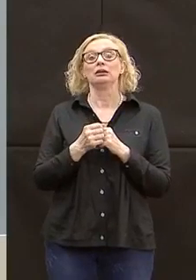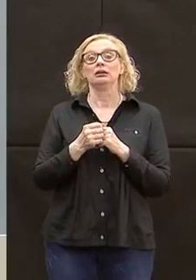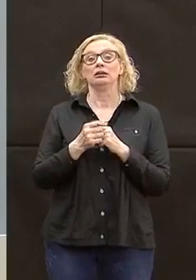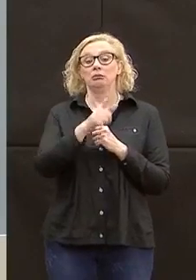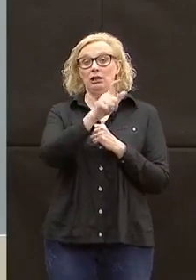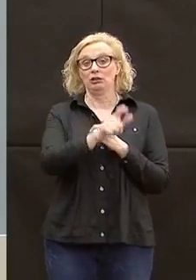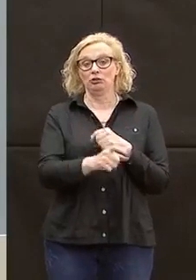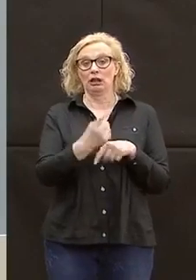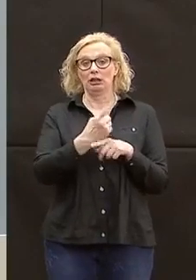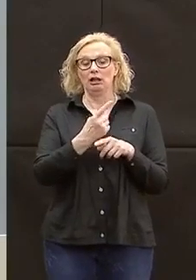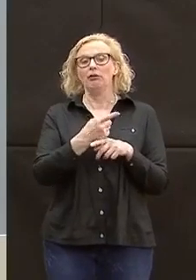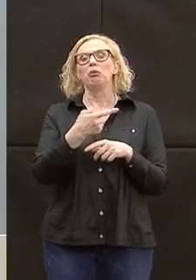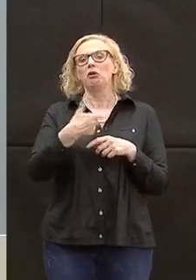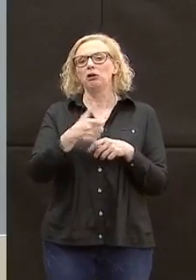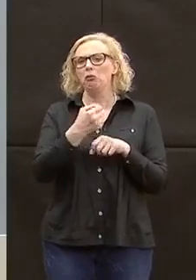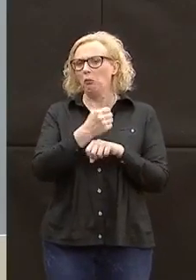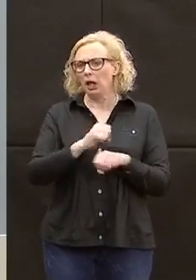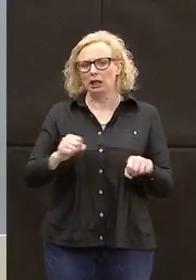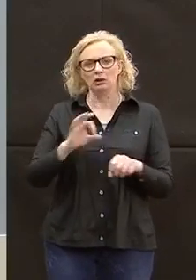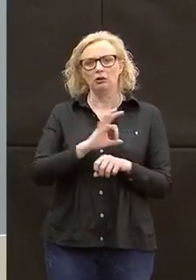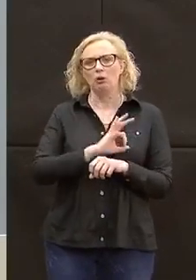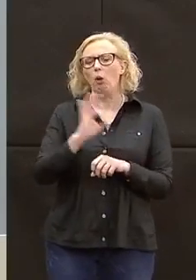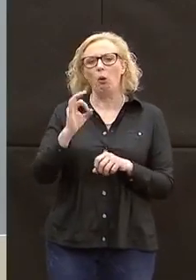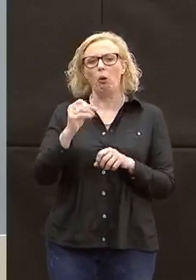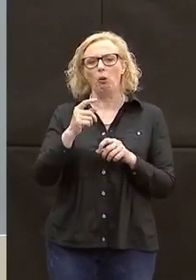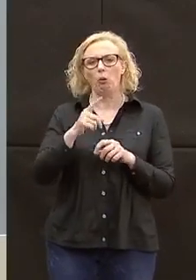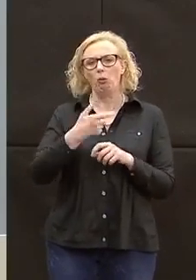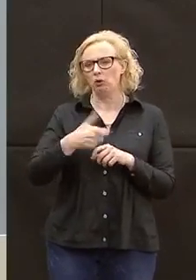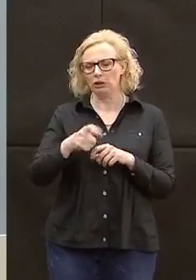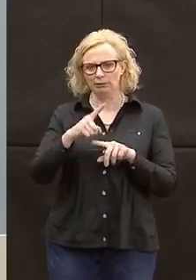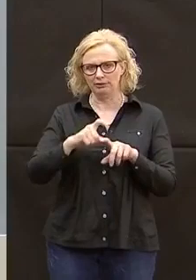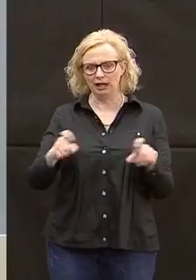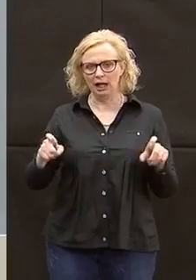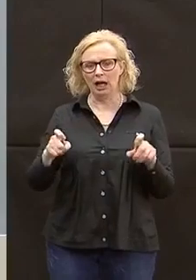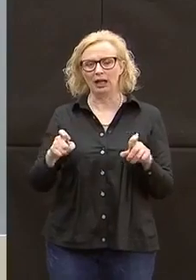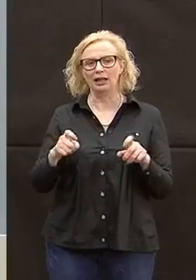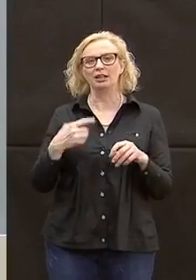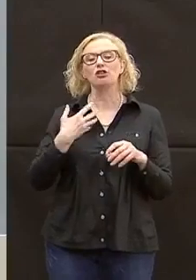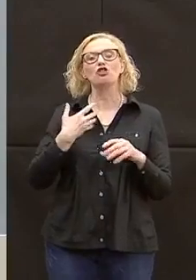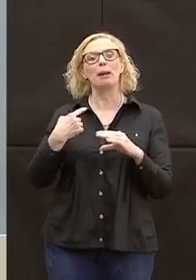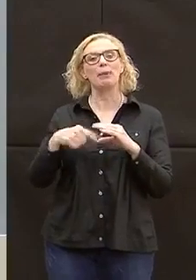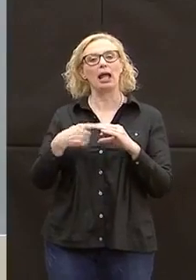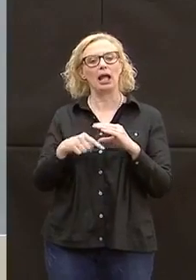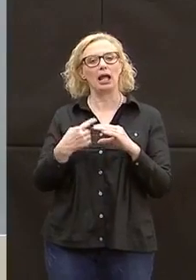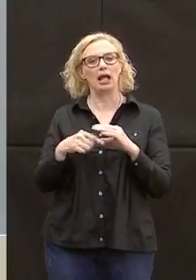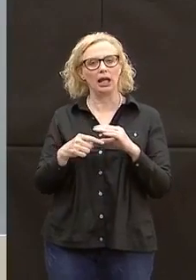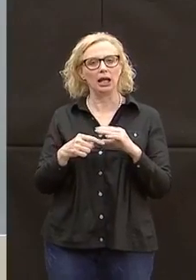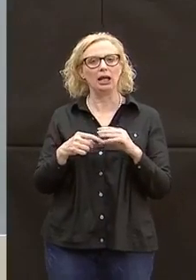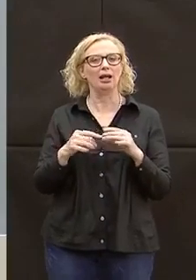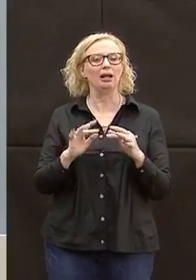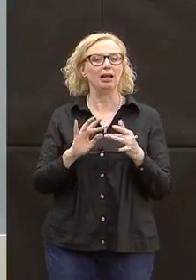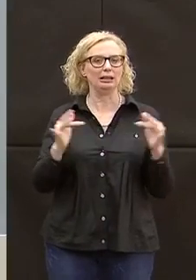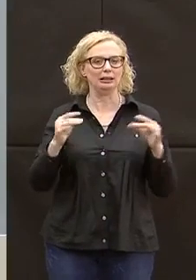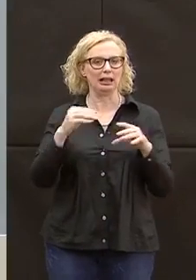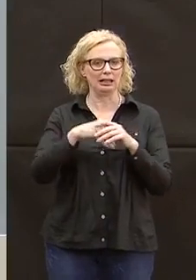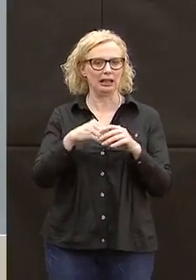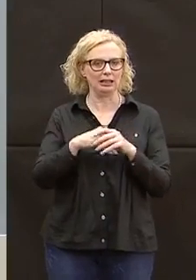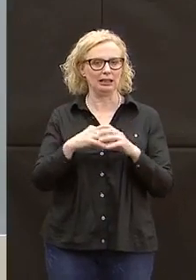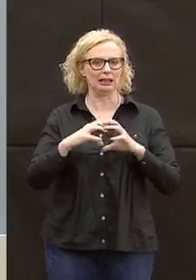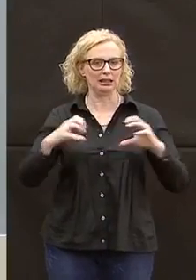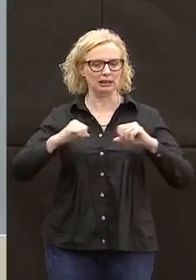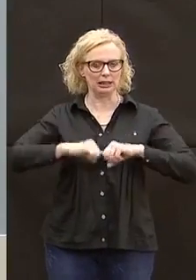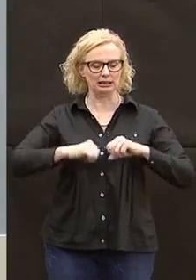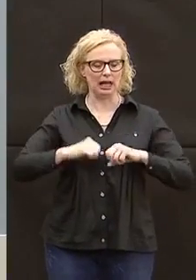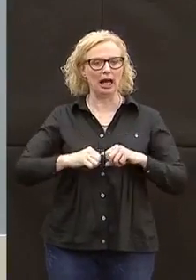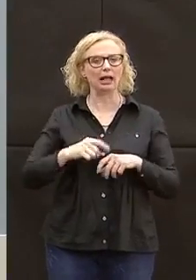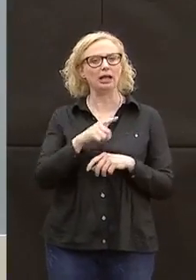perché appunto guarito o per altre motivazioni, alle mail che trova sul sito dell'azienda sanitaria, gli viene dato